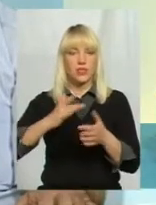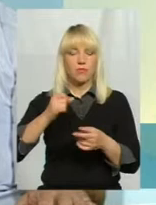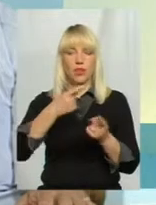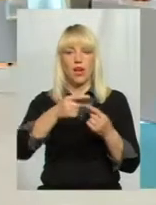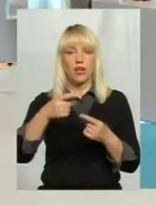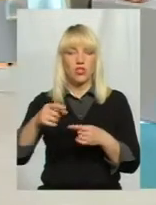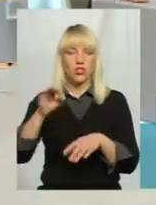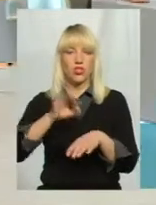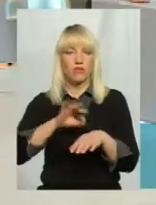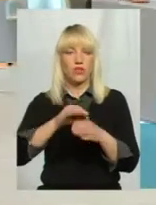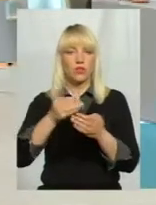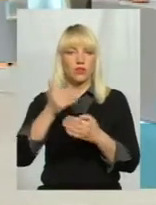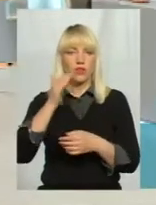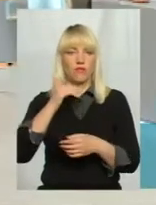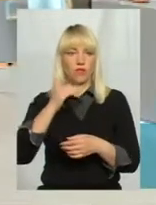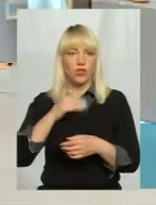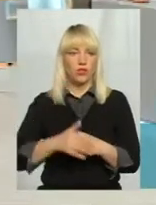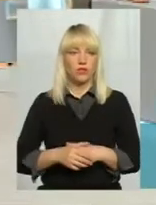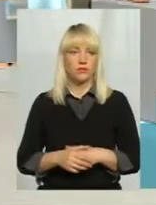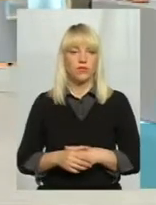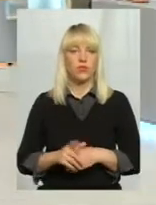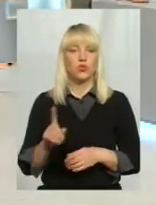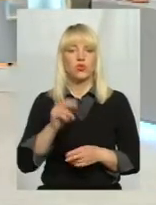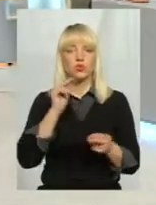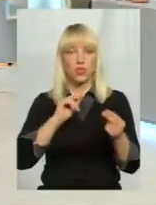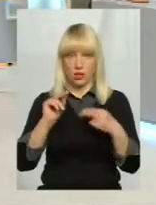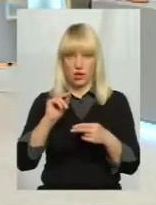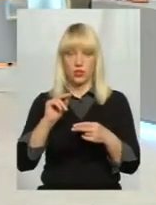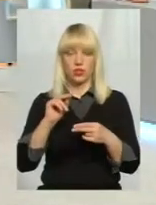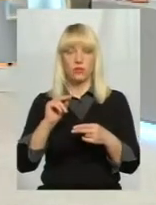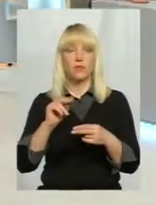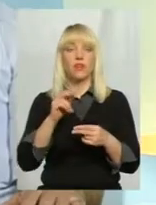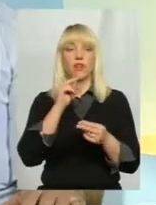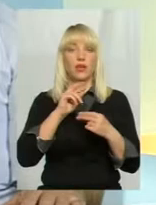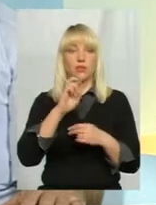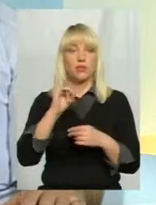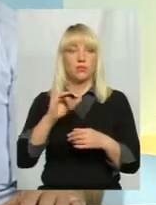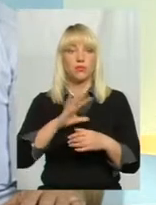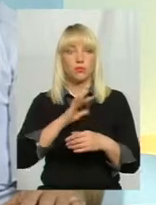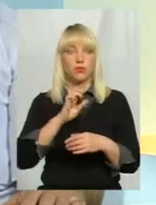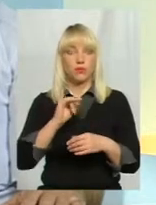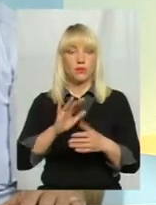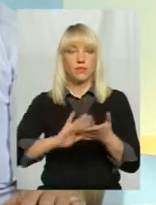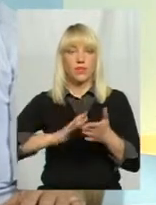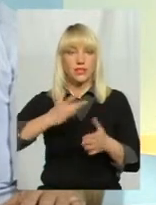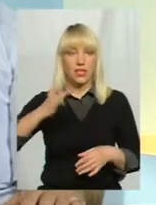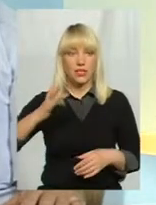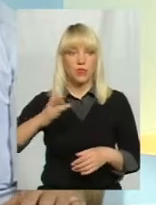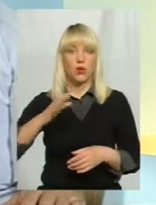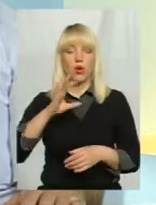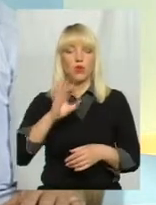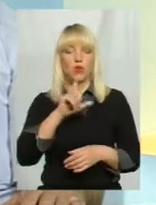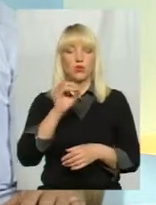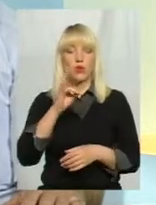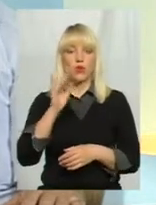Тобто, що найкраще, найкраще, звісно, було би сьогодні серебро, озонування,